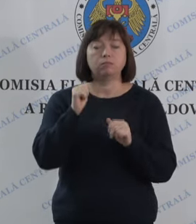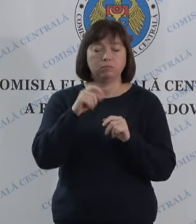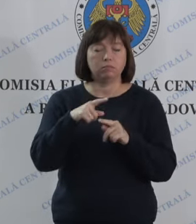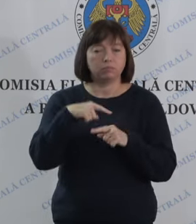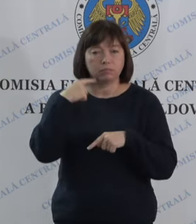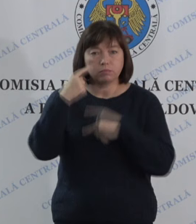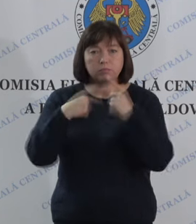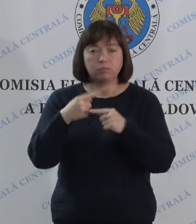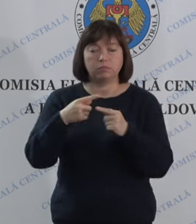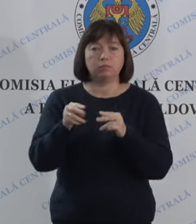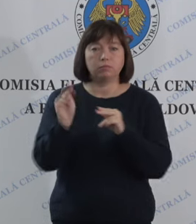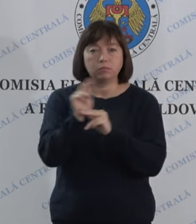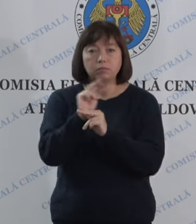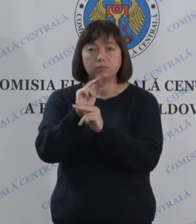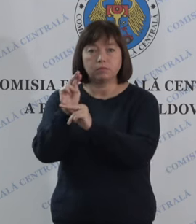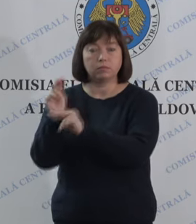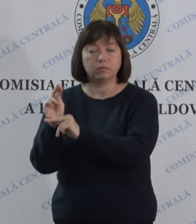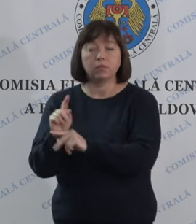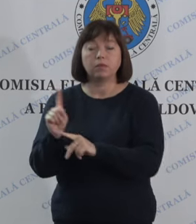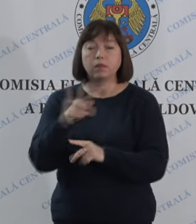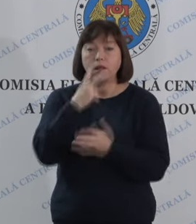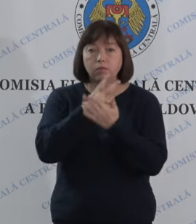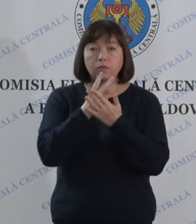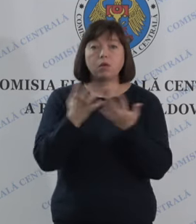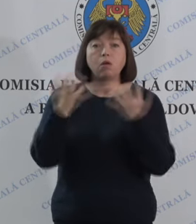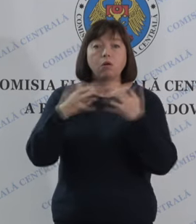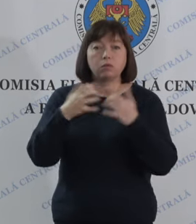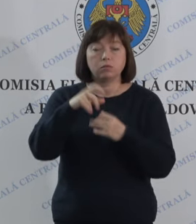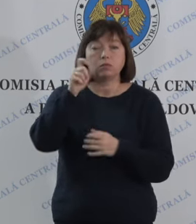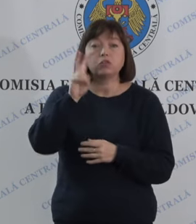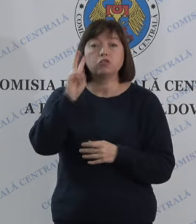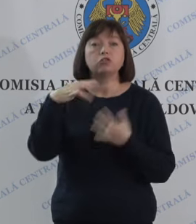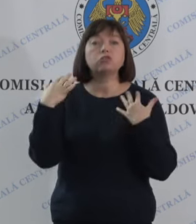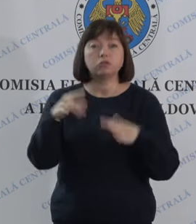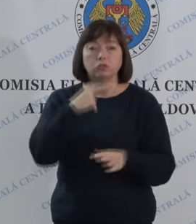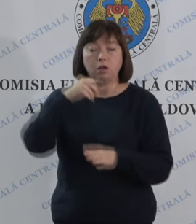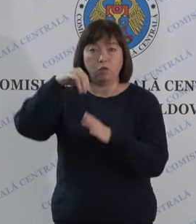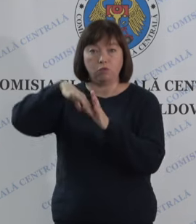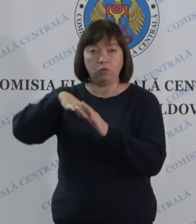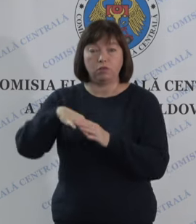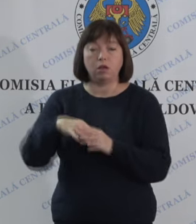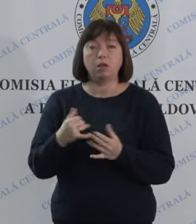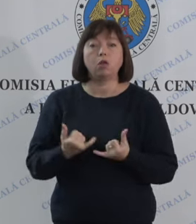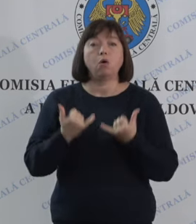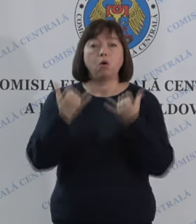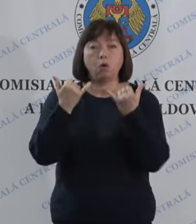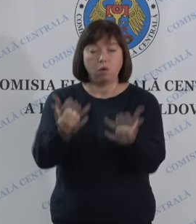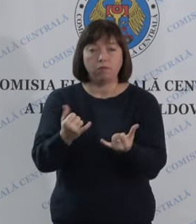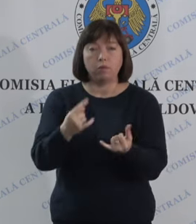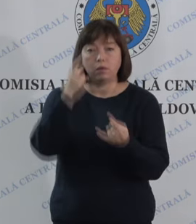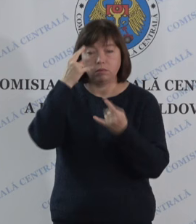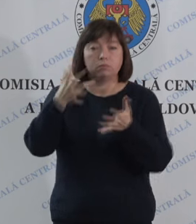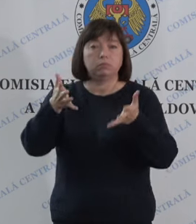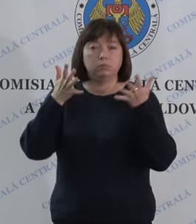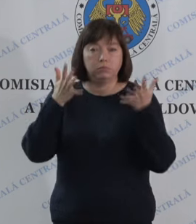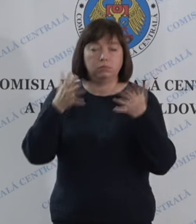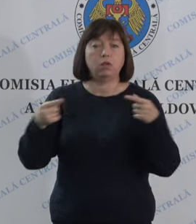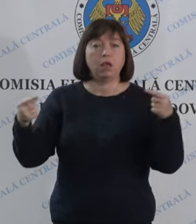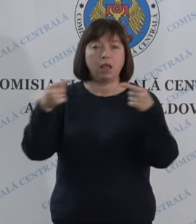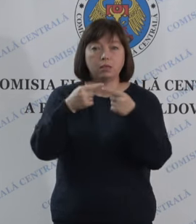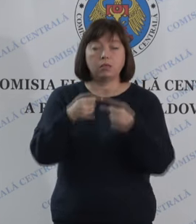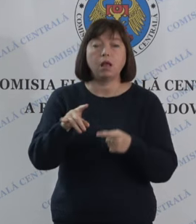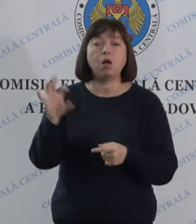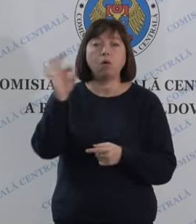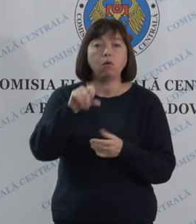constant pentru a reflecta numărul celor care au votat, oferind o imagine exactă asupra